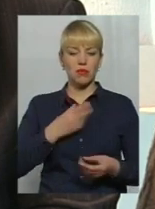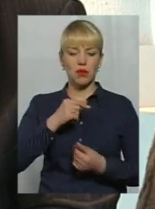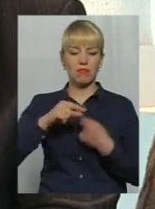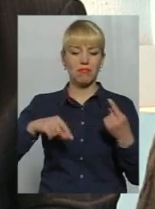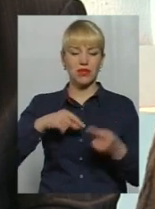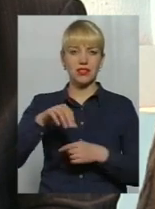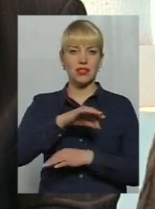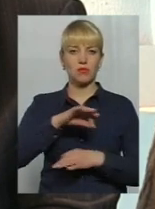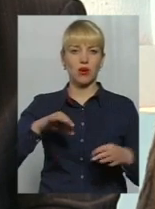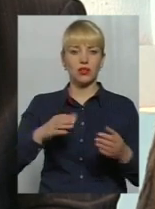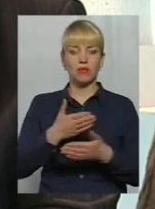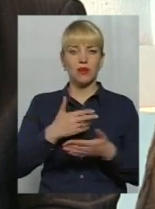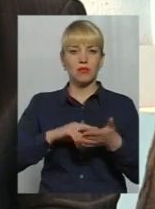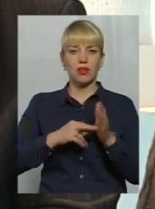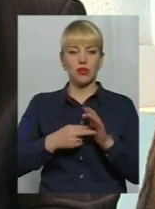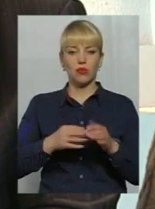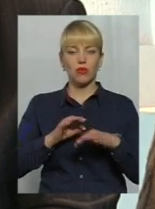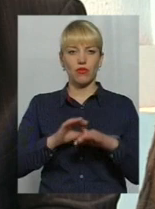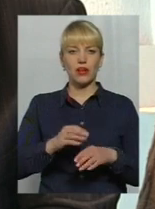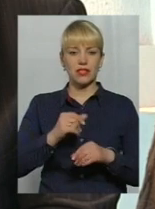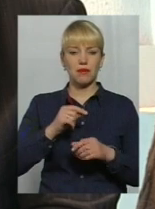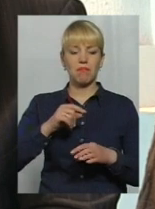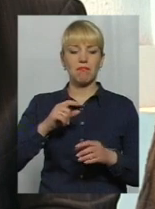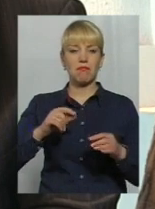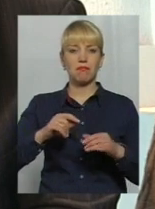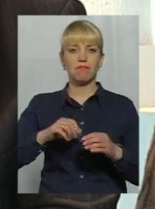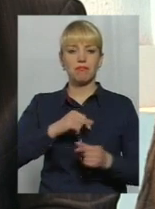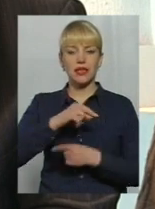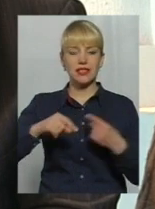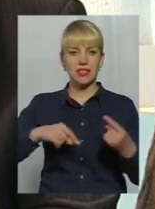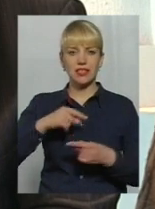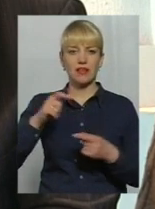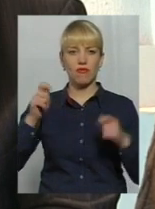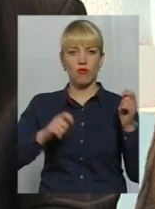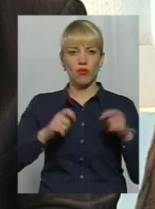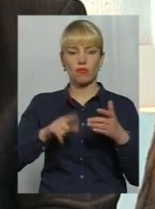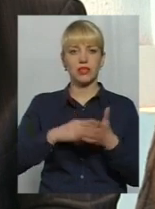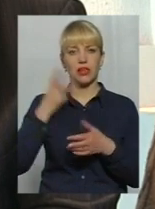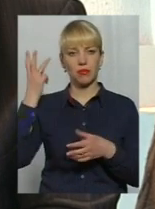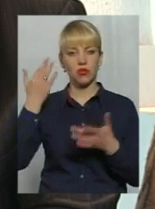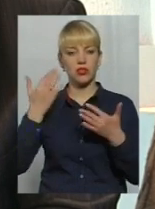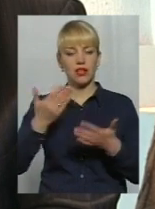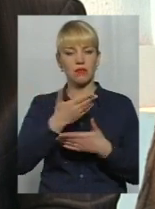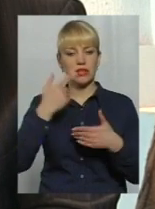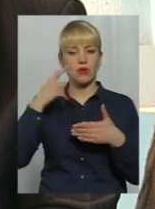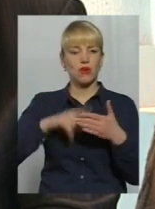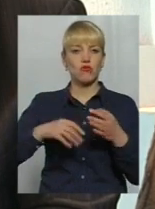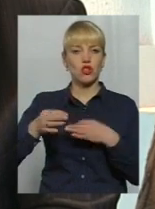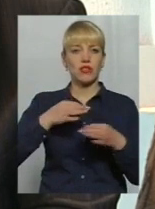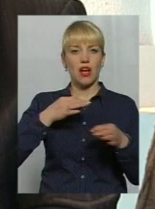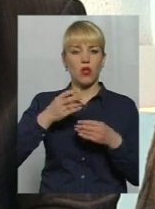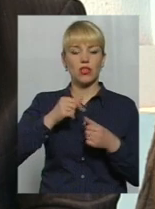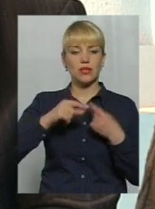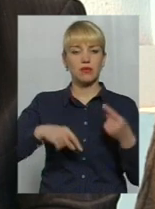саме і плануємо провести форум економічного розвитку в Хмельницькому, оскільки ми сподіваємося, що в діалозі з бізнесом ми зможемо